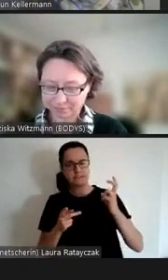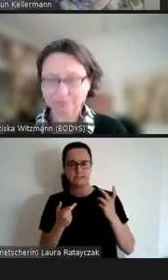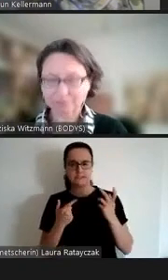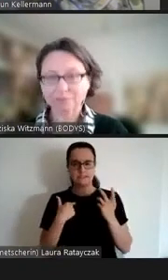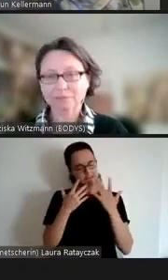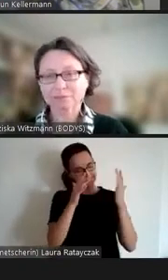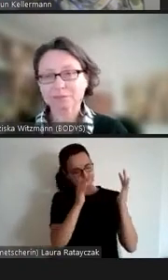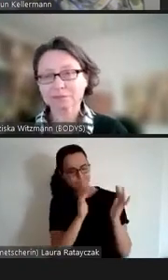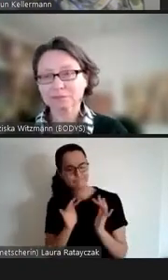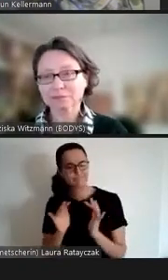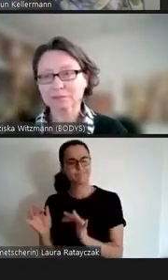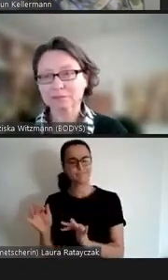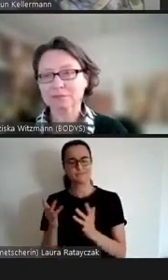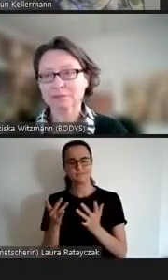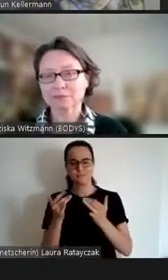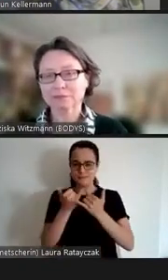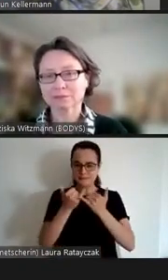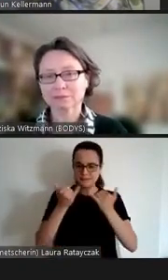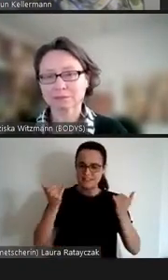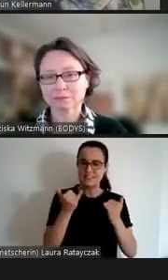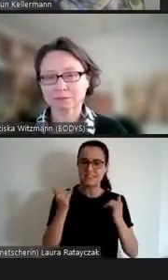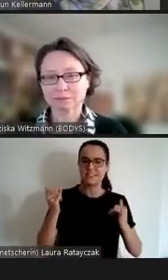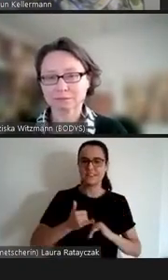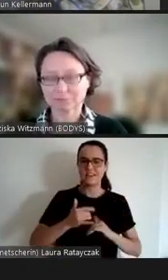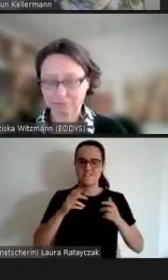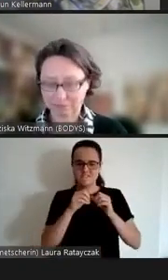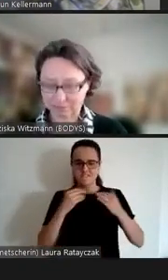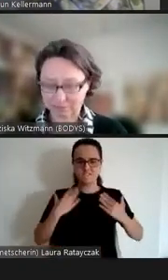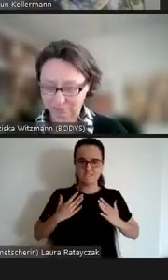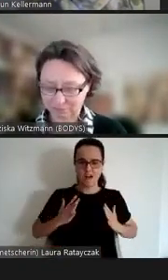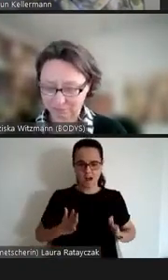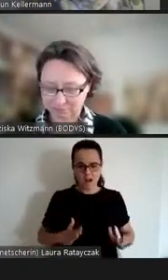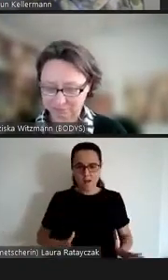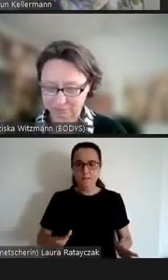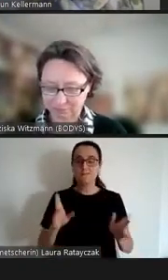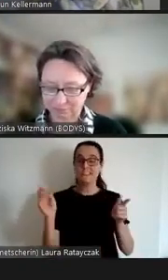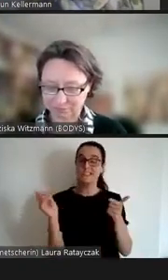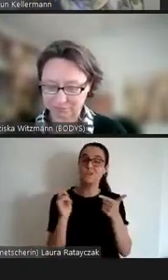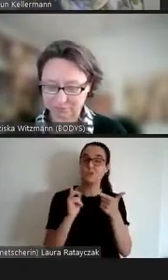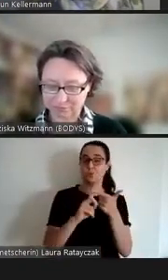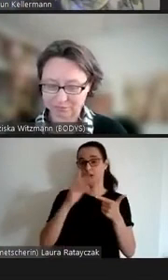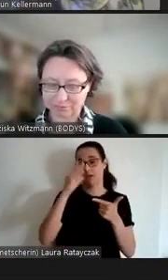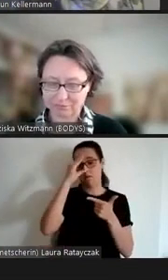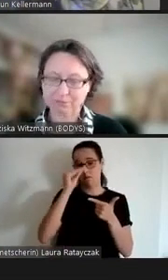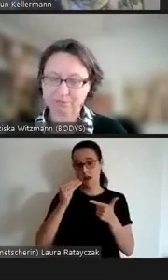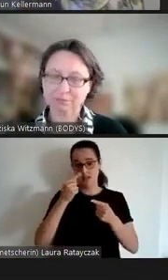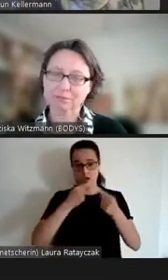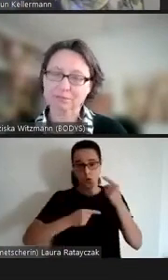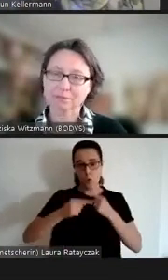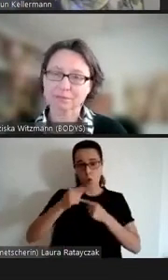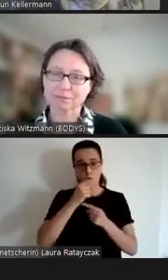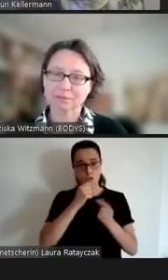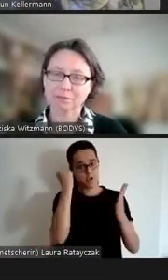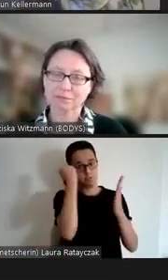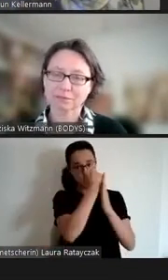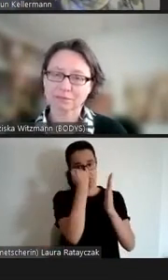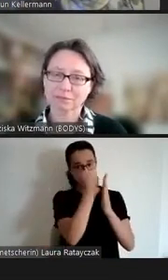dargestellt die mit weinlichen und männlichen Rollenattributen